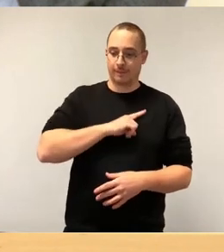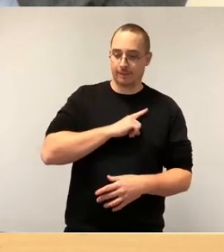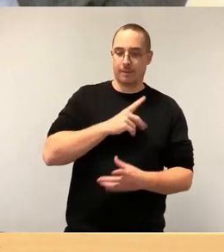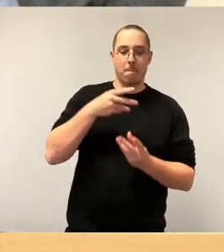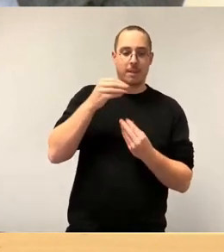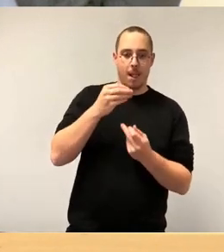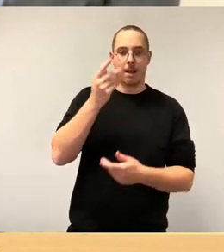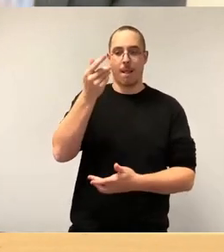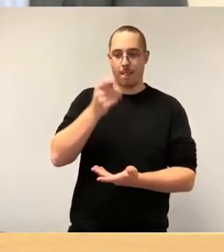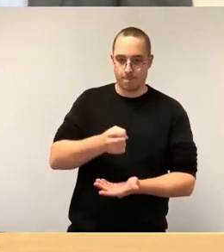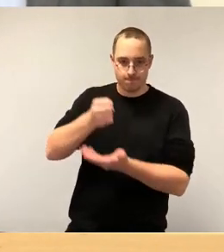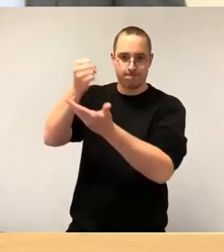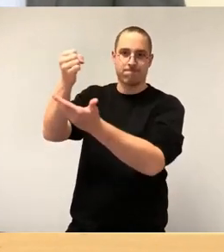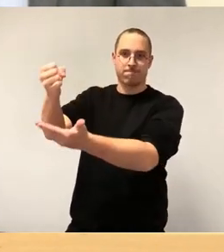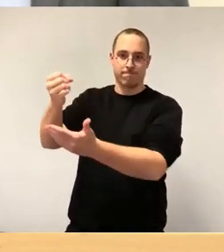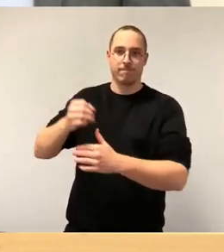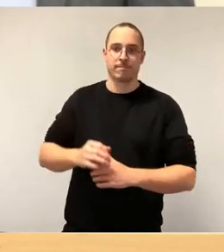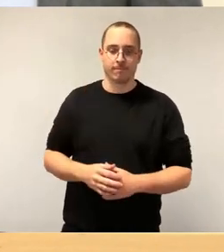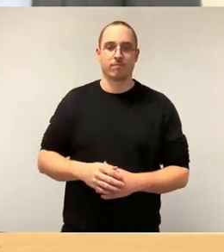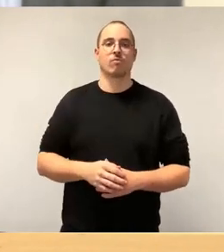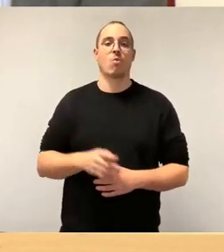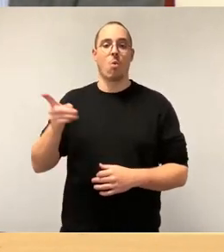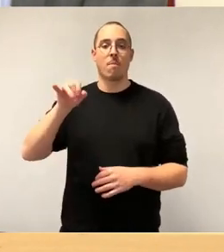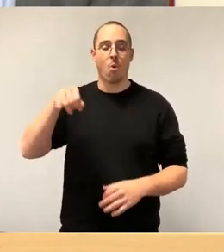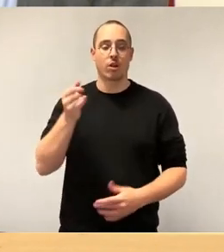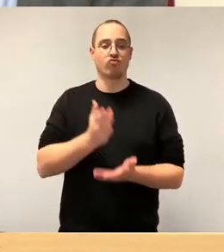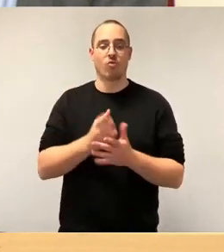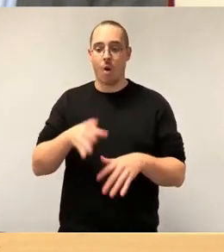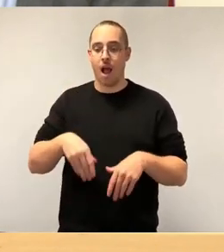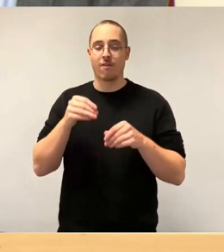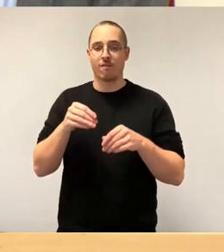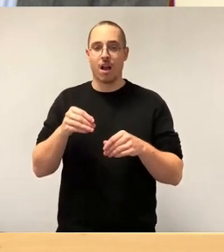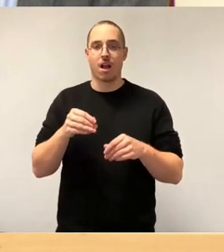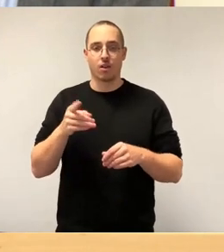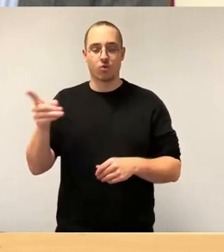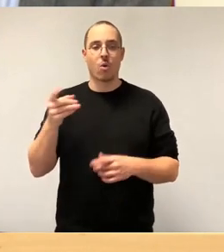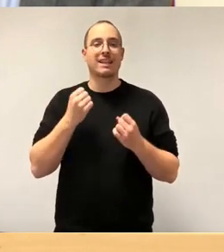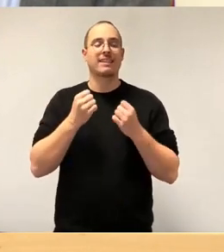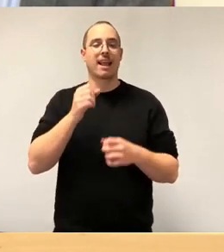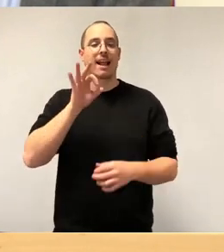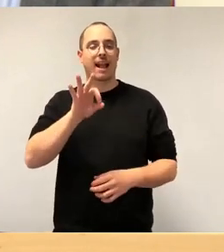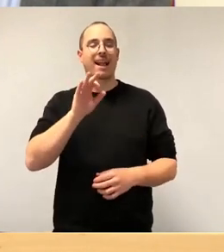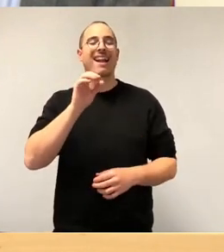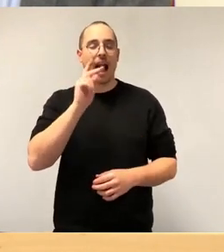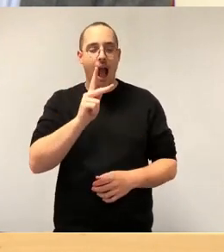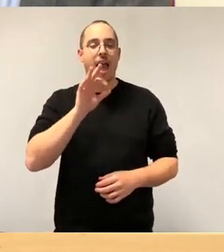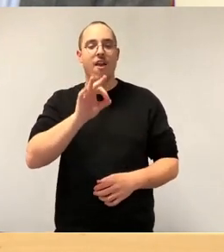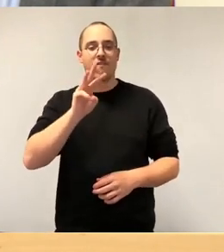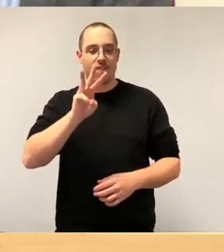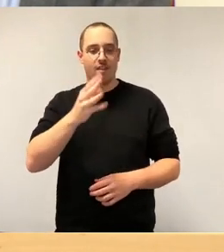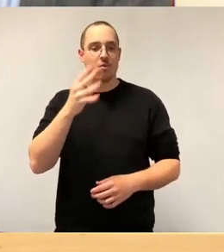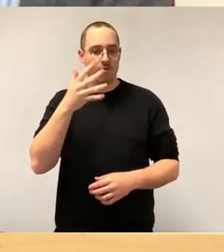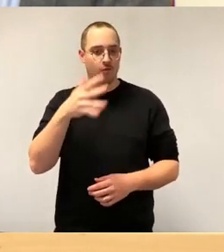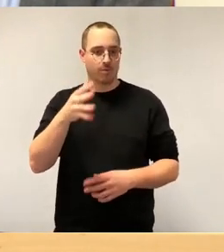Projekte, die angearbeitet waren, da wo wir auch noch gesicherte KfW 55 Fördermittel bekommen können, abrufen können